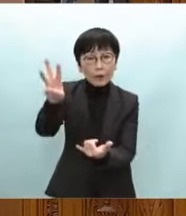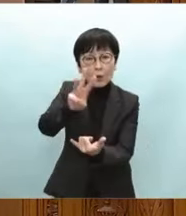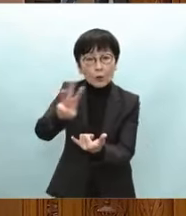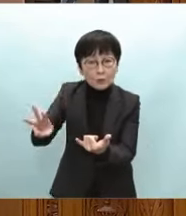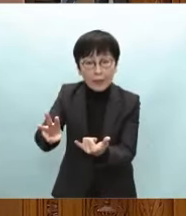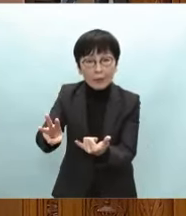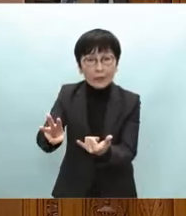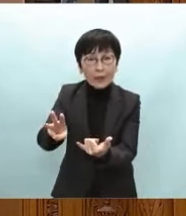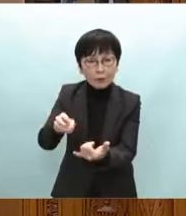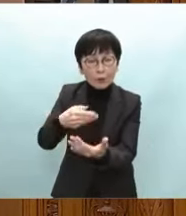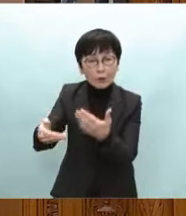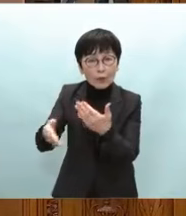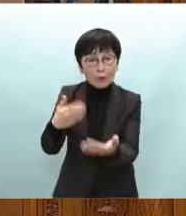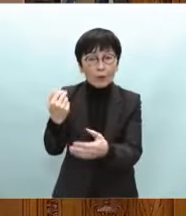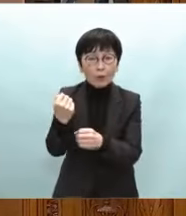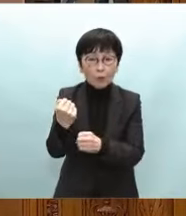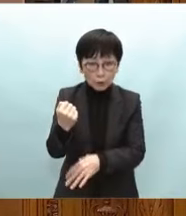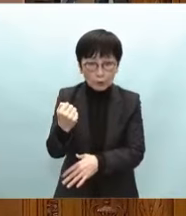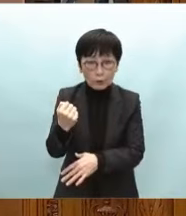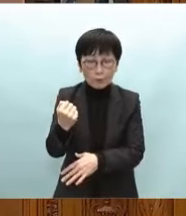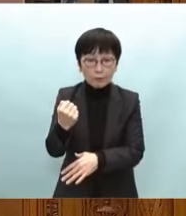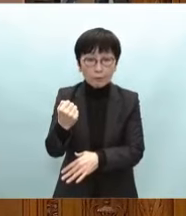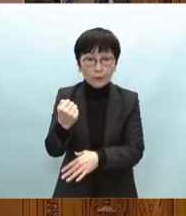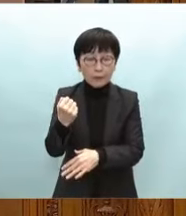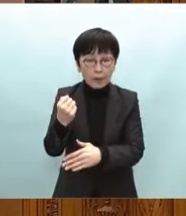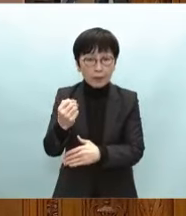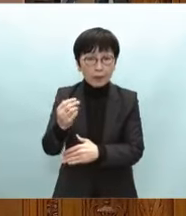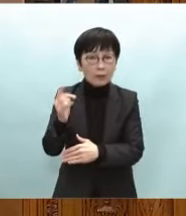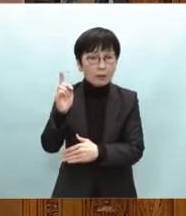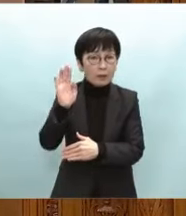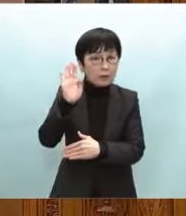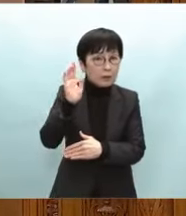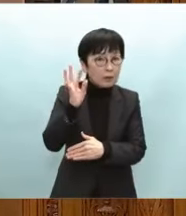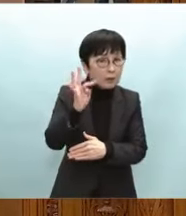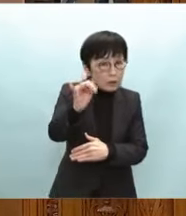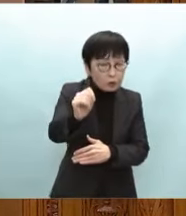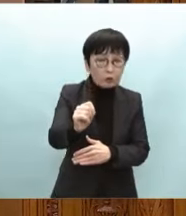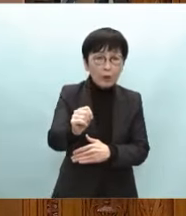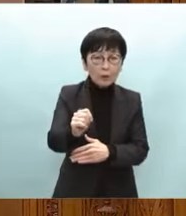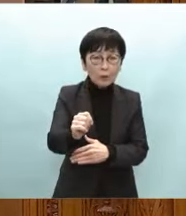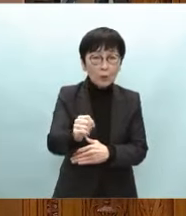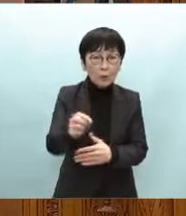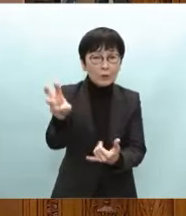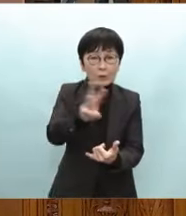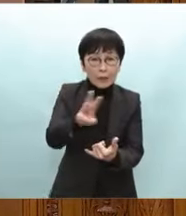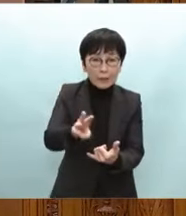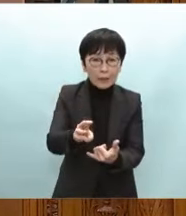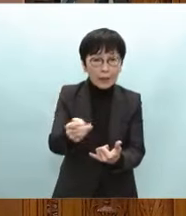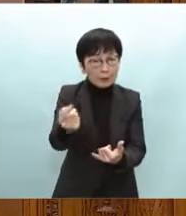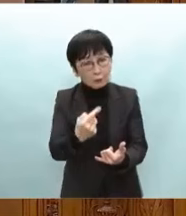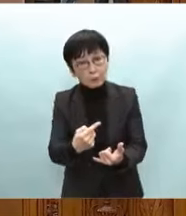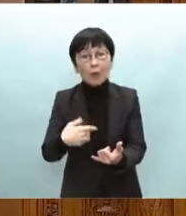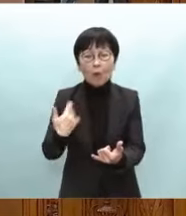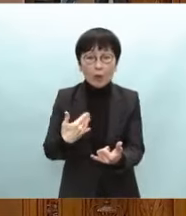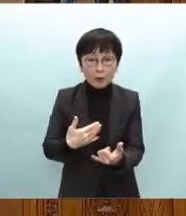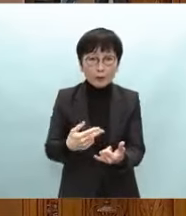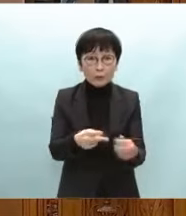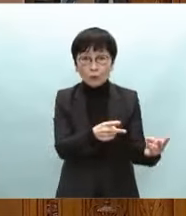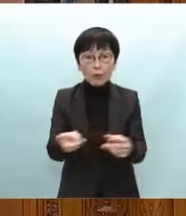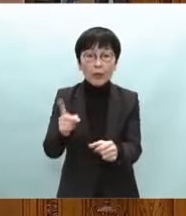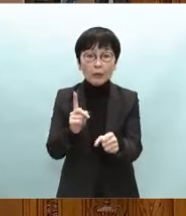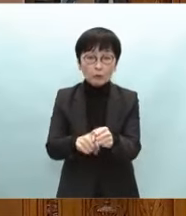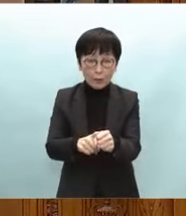教訓を生かすためにもまた来る巨大災害に備えるためにも今回の被災